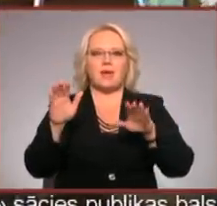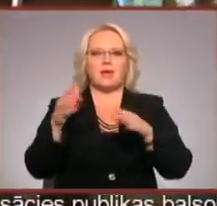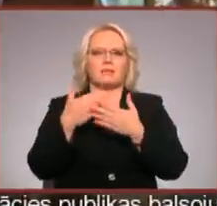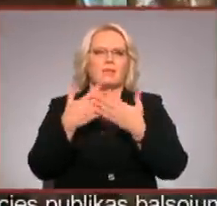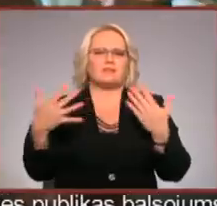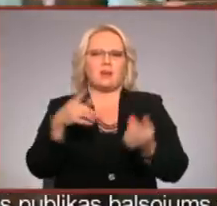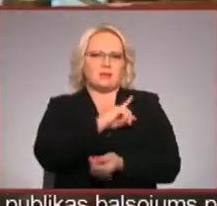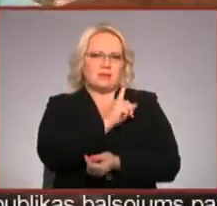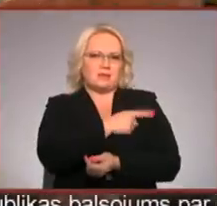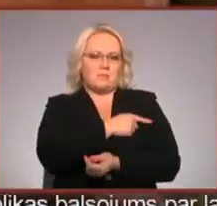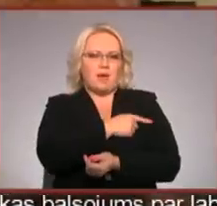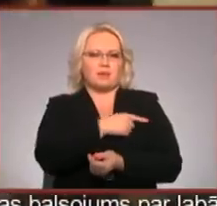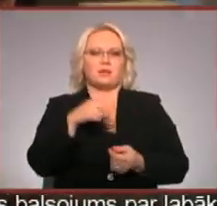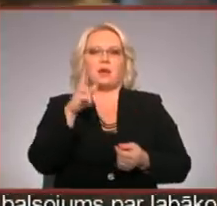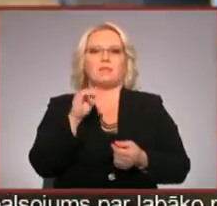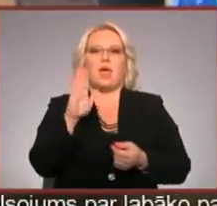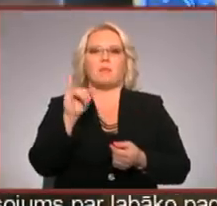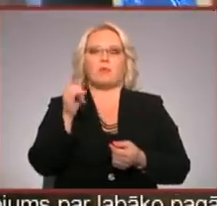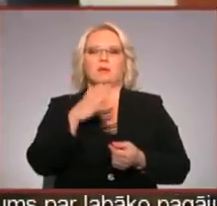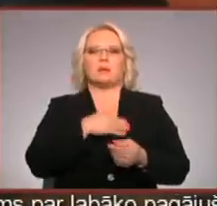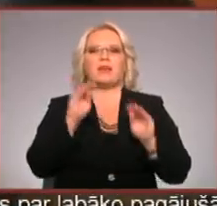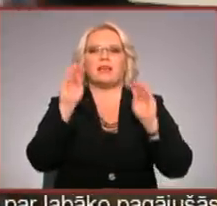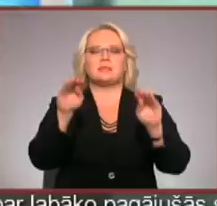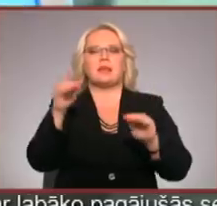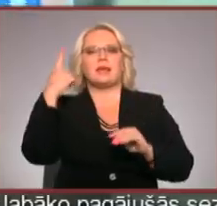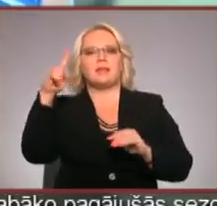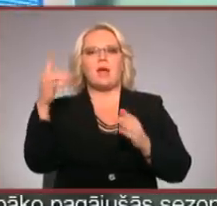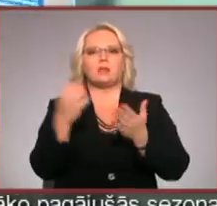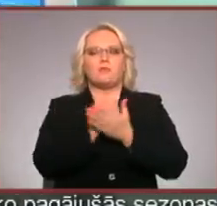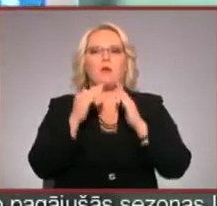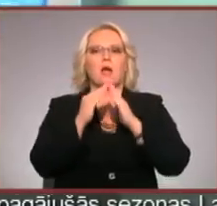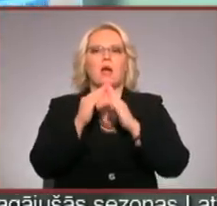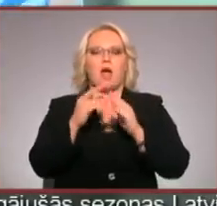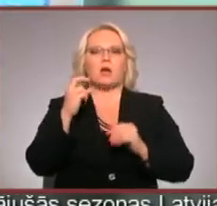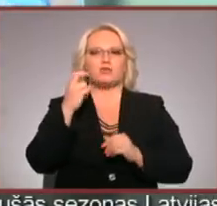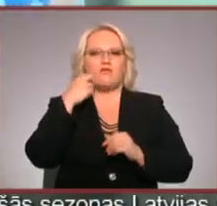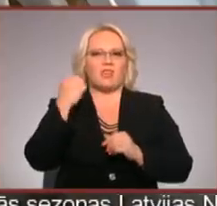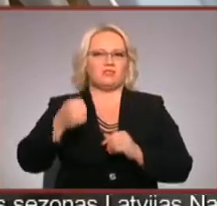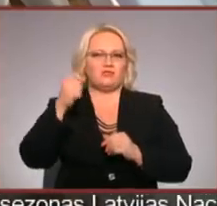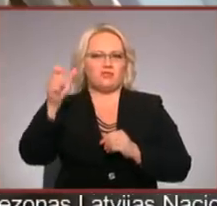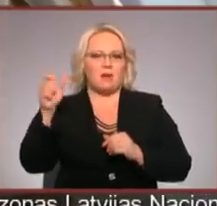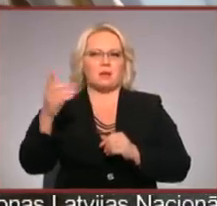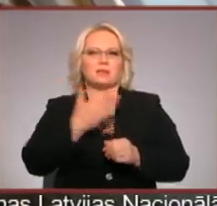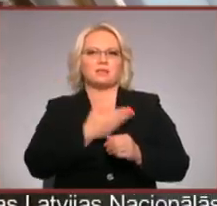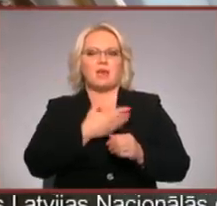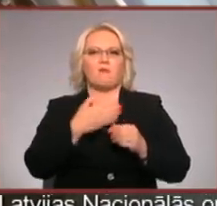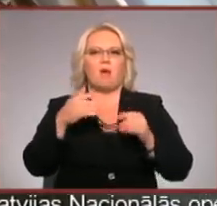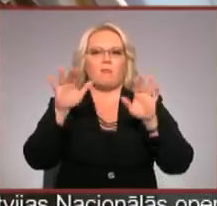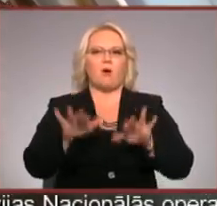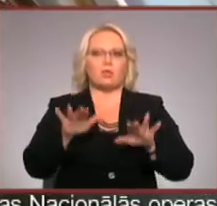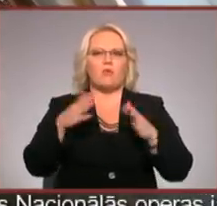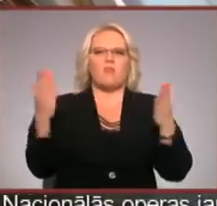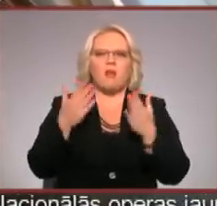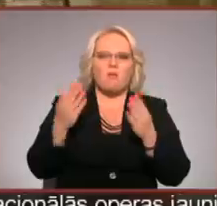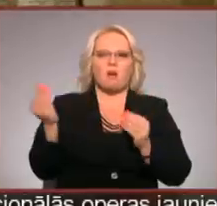iespējas. Katrīna Neiburga savu instalāciju ideja ir aizguvas no garāžu večiem, kas viņas pilsētā dzīvo monitoros un visu laiku